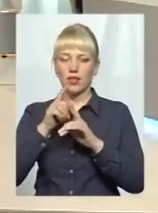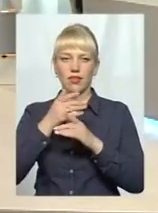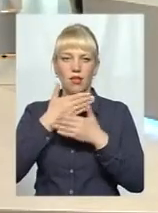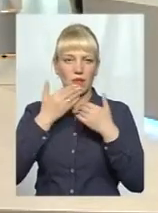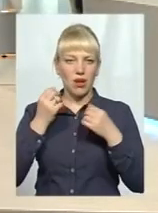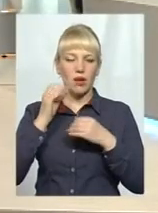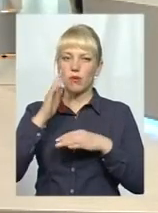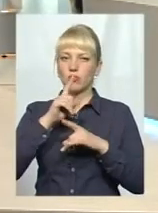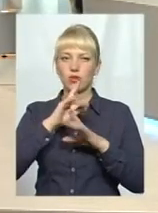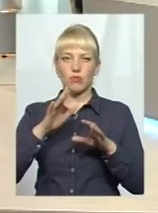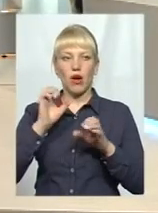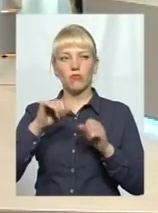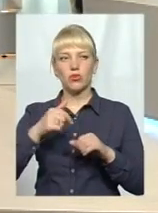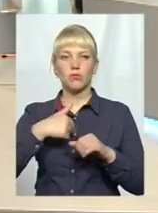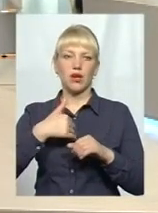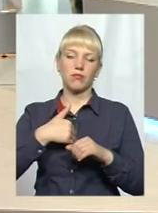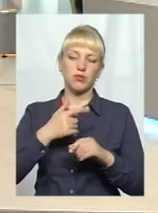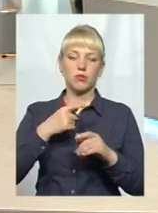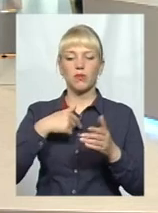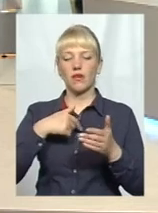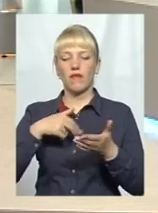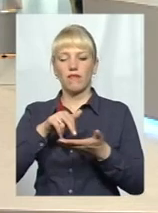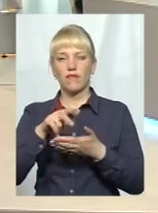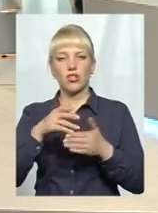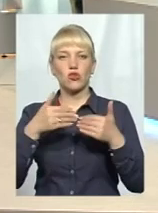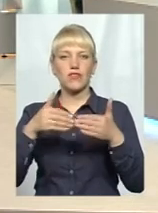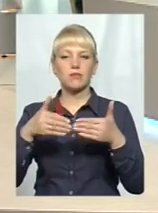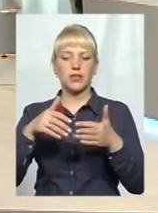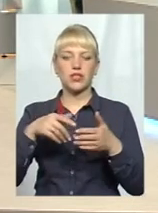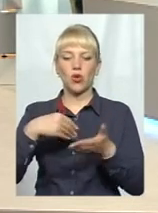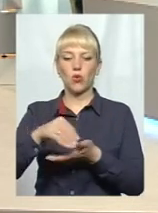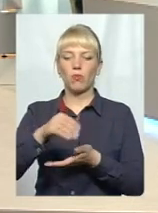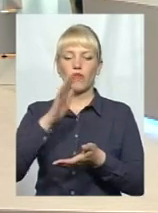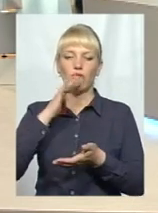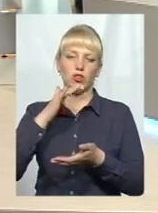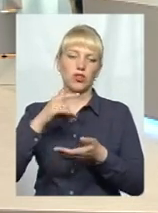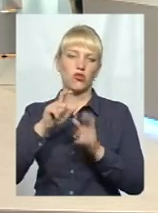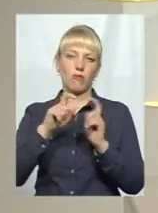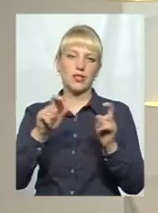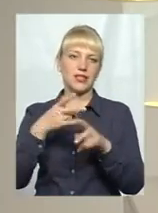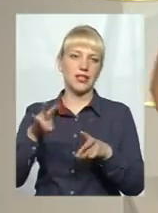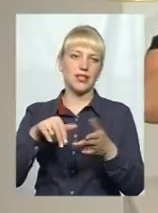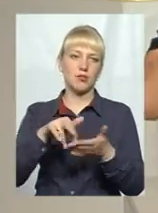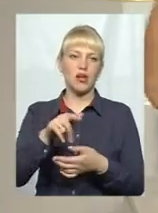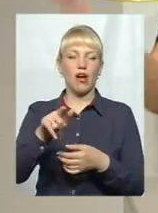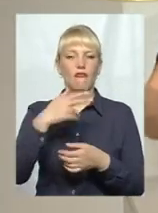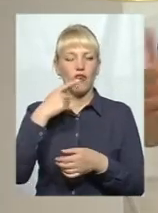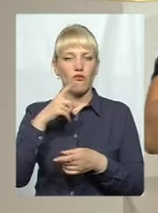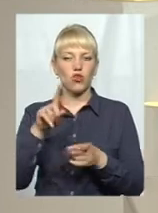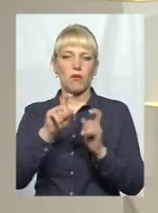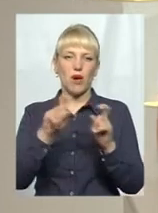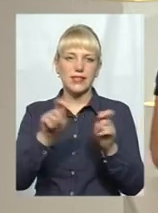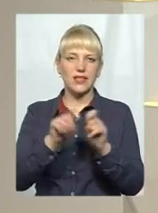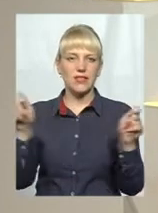'явиться. Але може п'я я хотів, виходиш з під'їзда, пішов водичку купив. Не треба в магазин йти. Ви кажете, що треба, щоб всі магазини